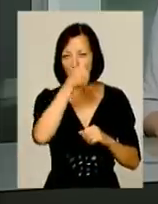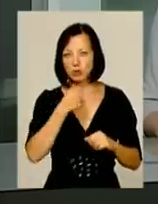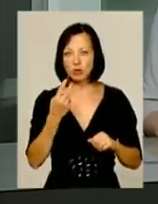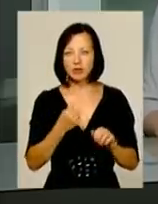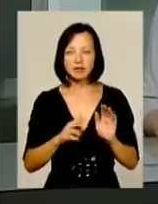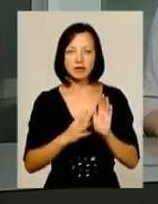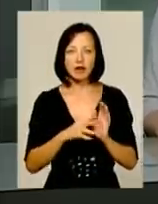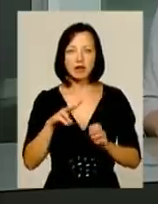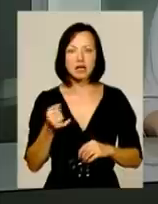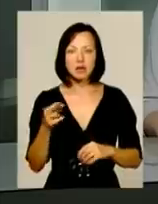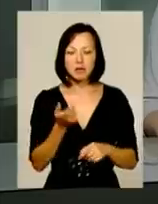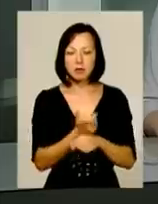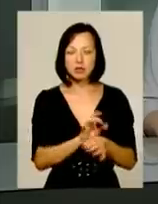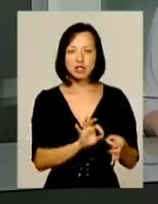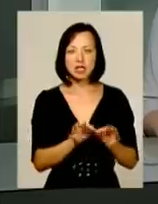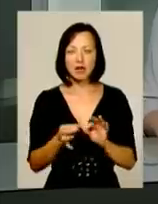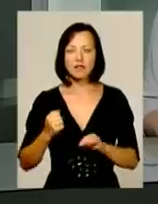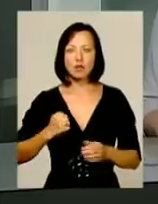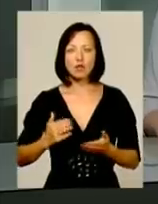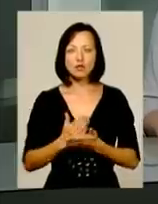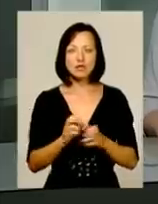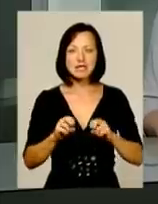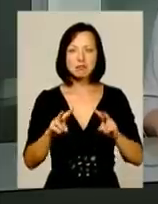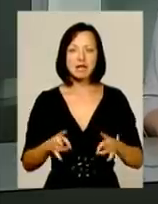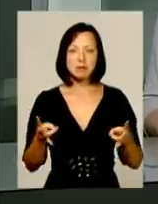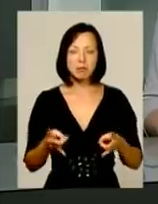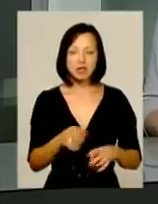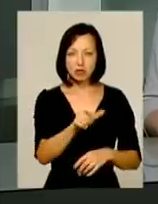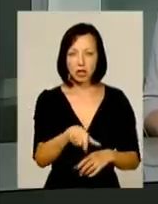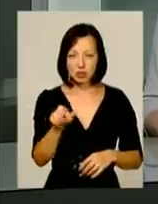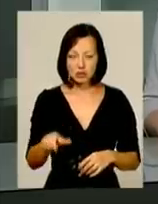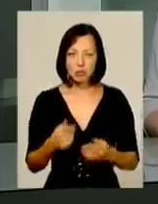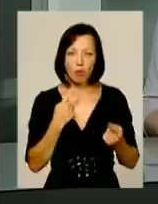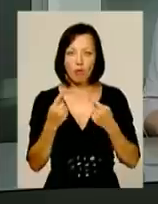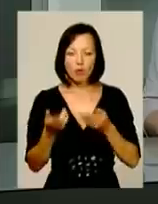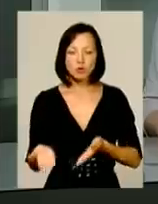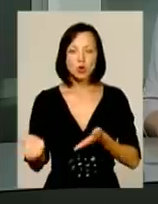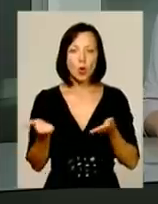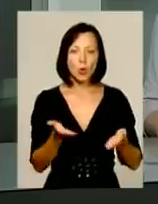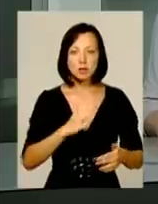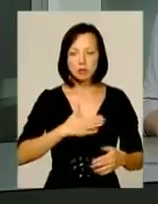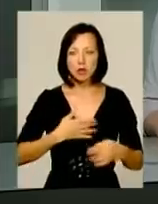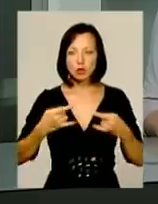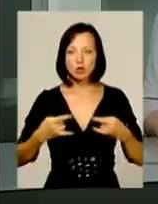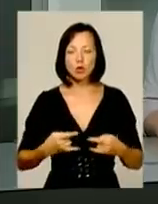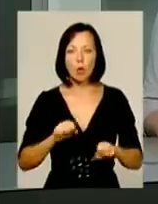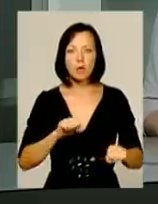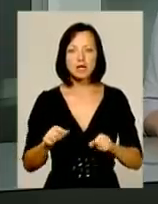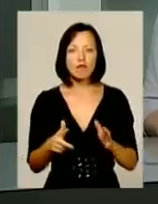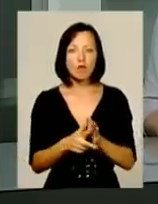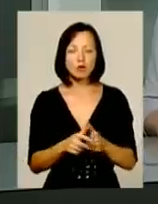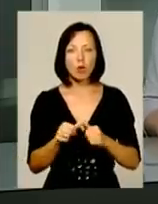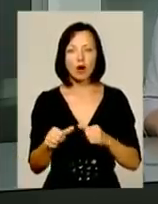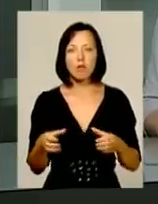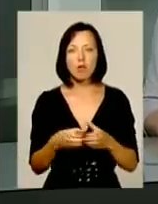липня. Більш детально про військову службу спецпризначенців ми поговоримо із гостем нашої студії, командиром 8-го окремого